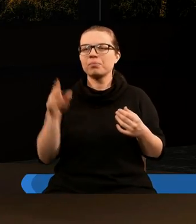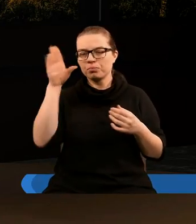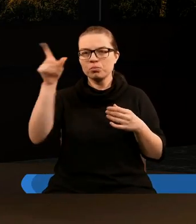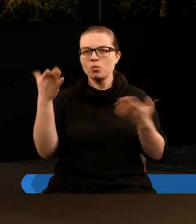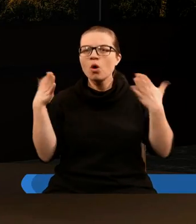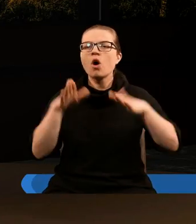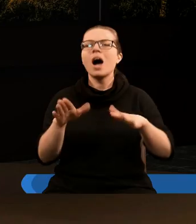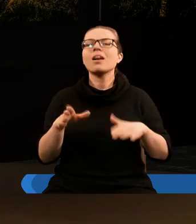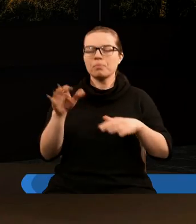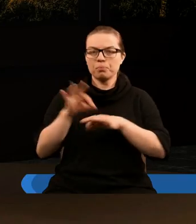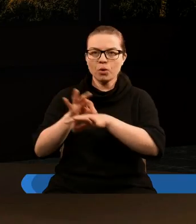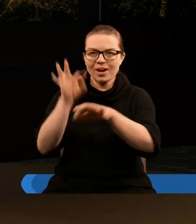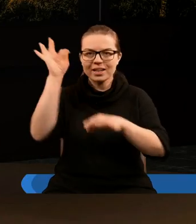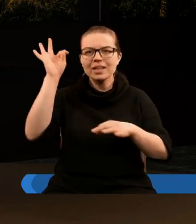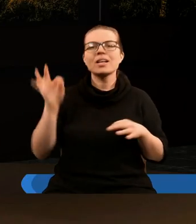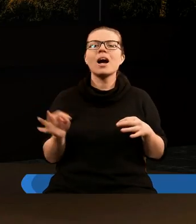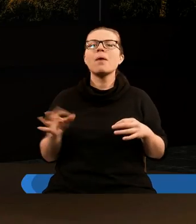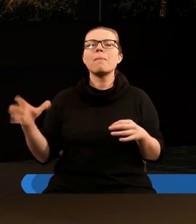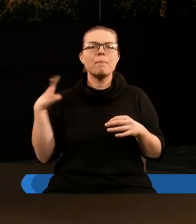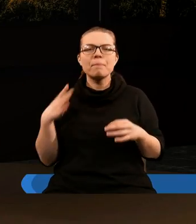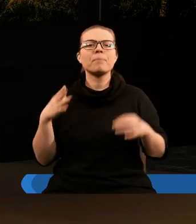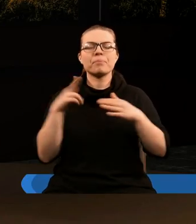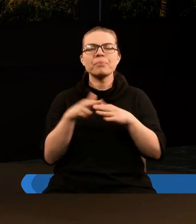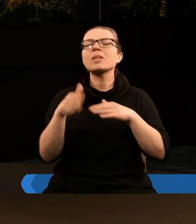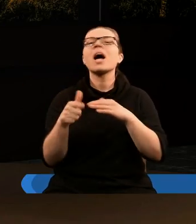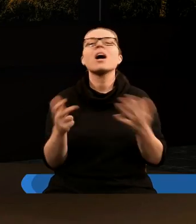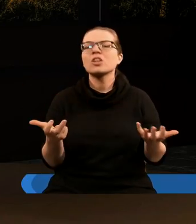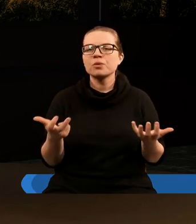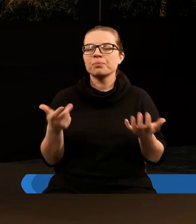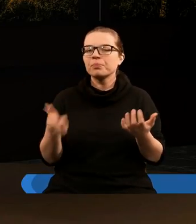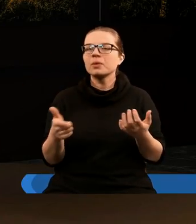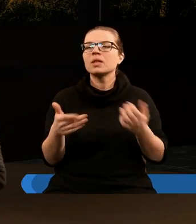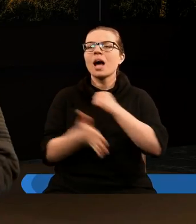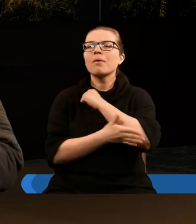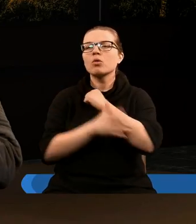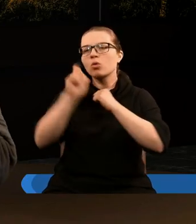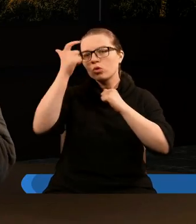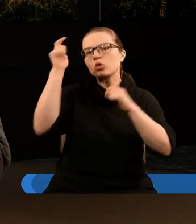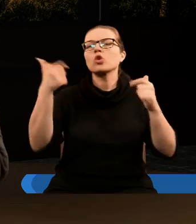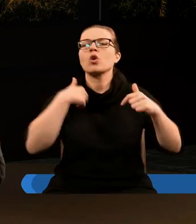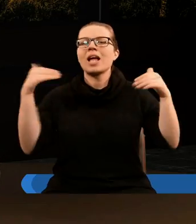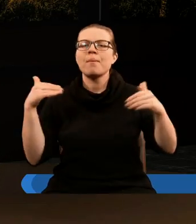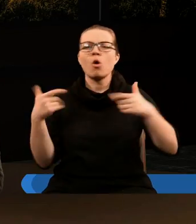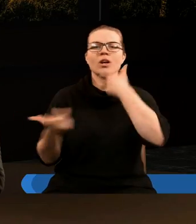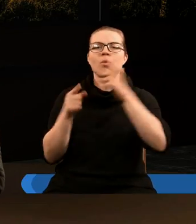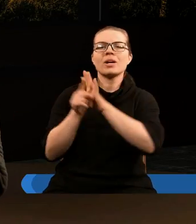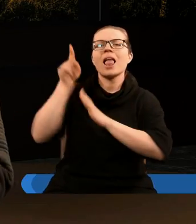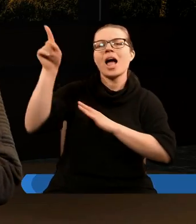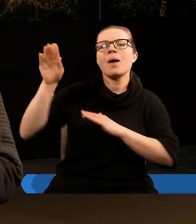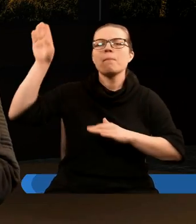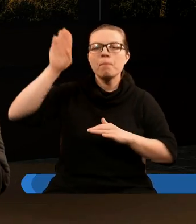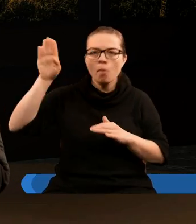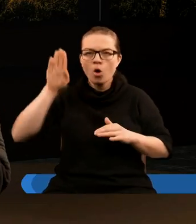Bożych błogosławieństw, Bożego prowadzenia było na podstawie tych, co ja mogę zrobić dla Pana Boga.